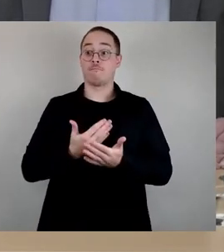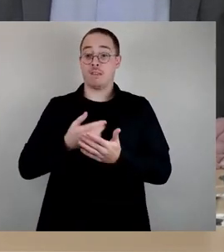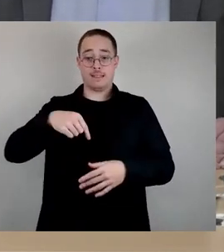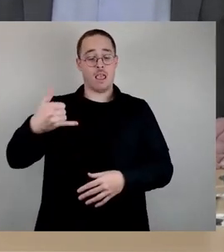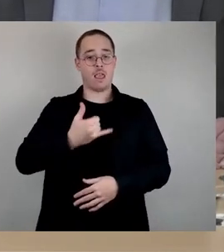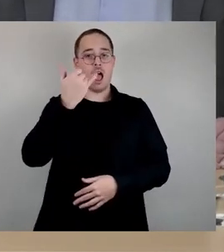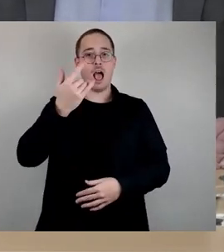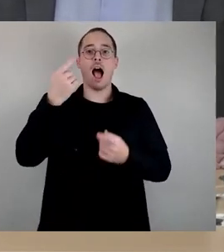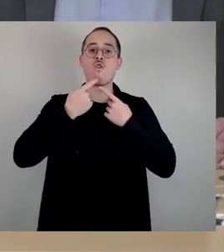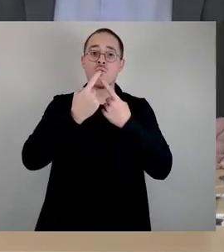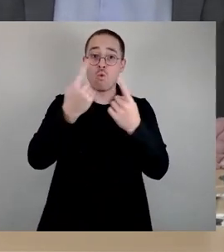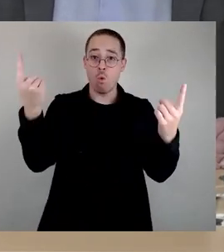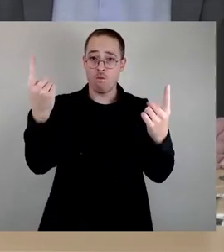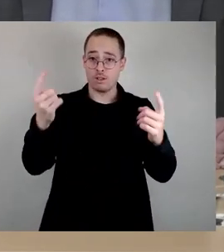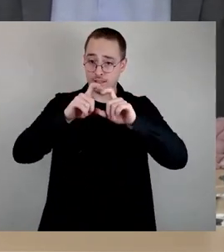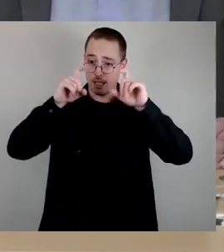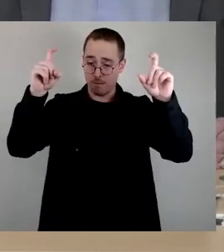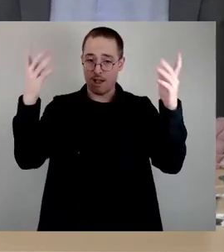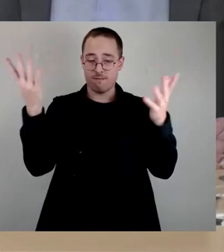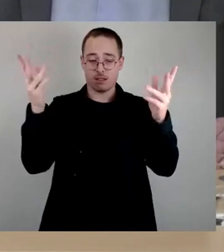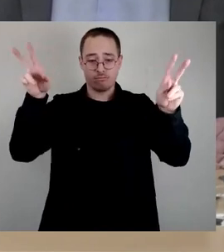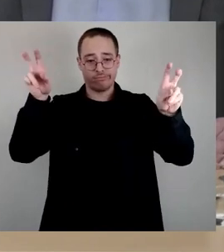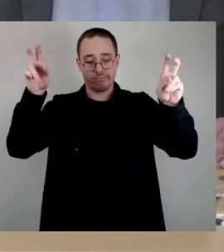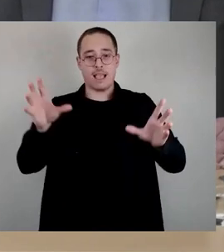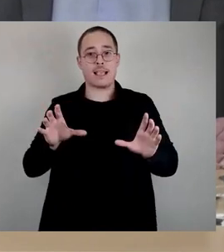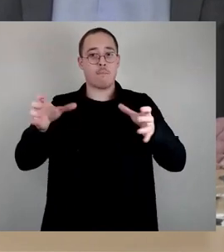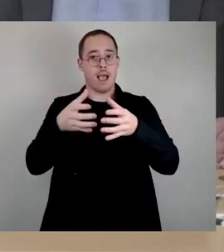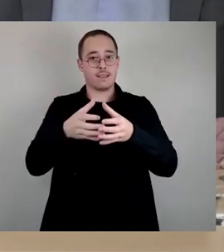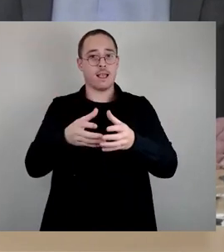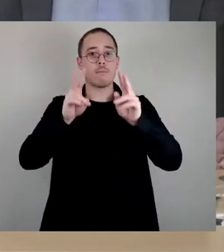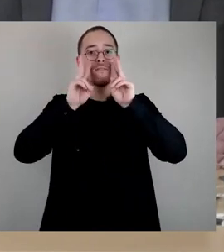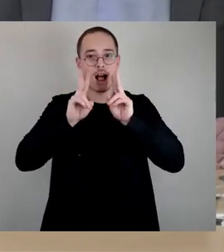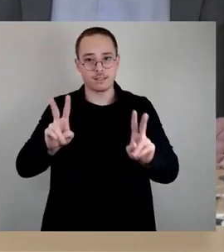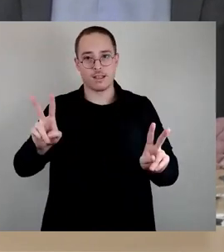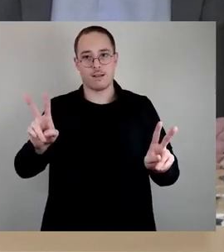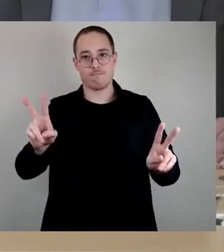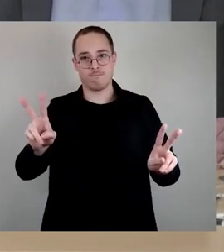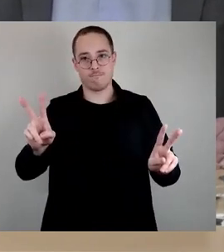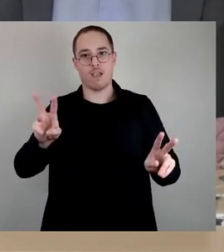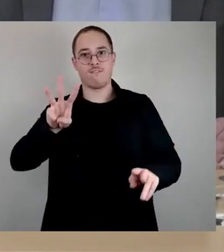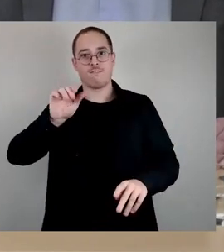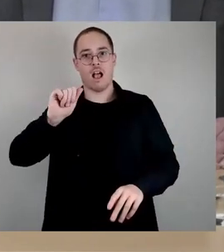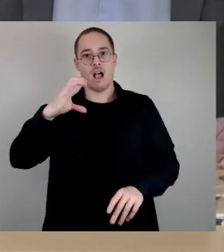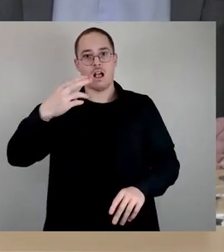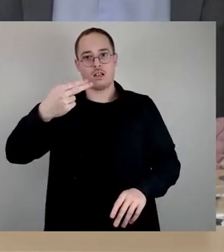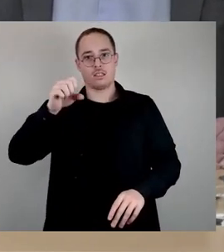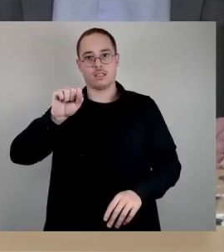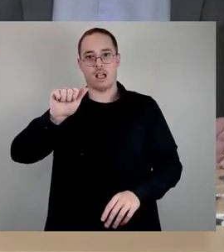Gemeinsam wachsam. Lassen Sie mich einige Worte aus dem Aufruf zitieren.